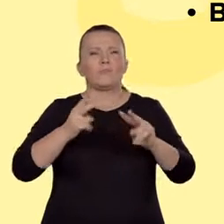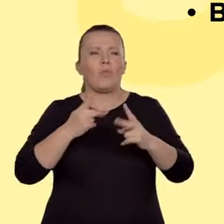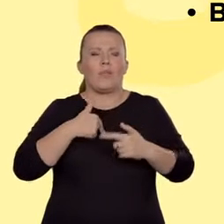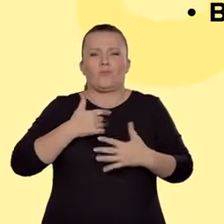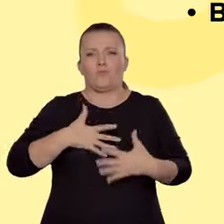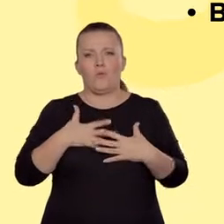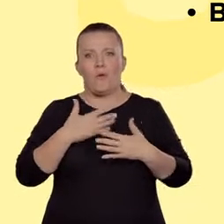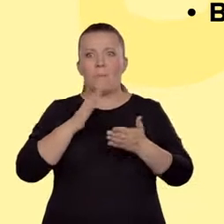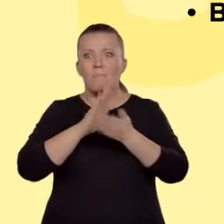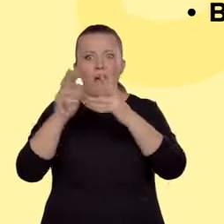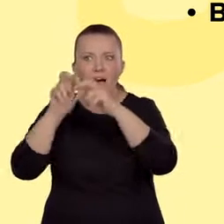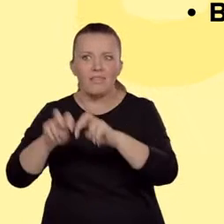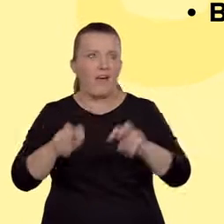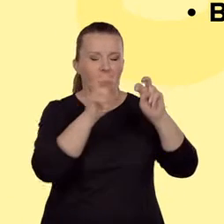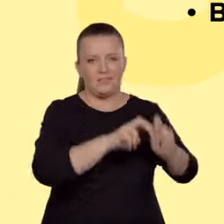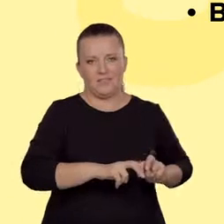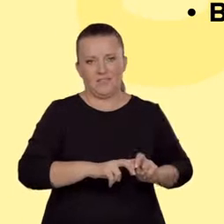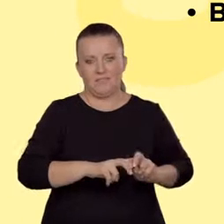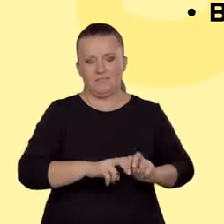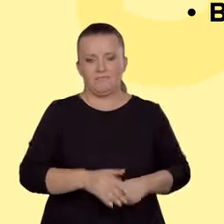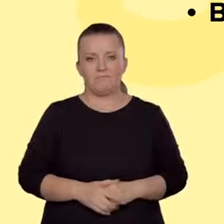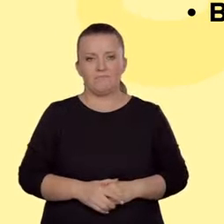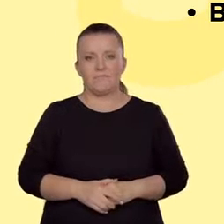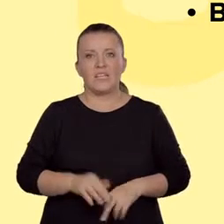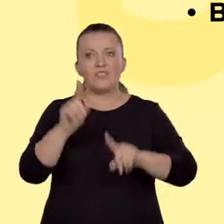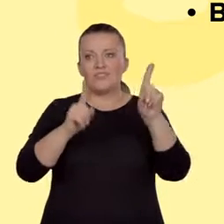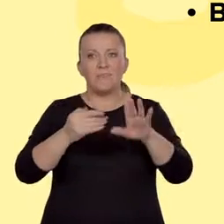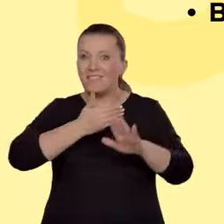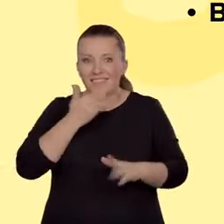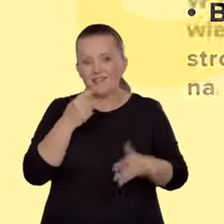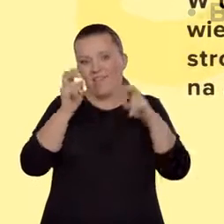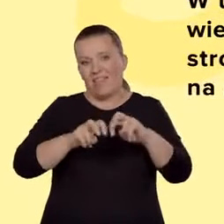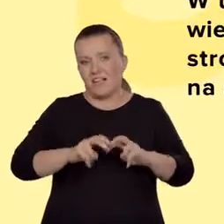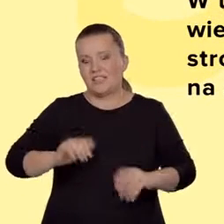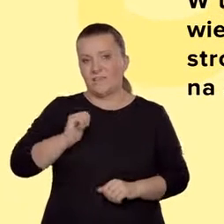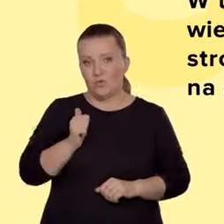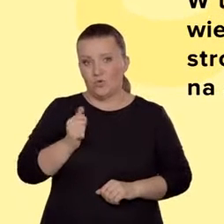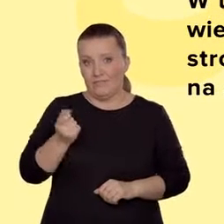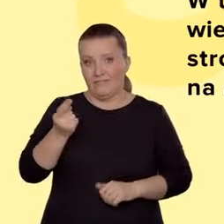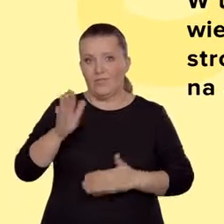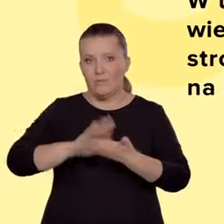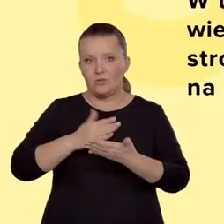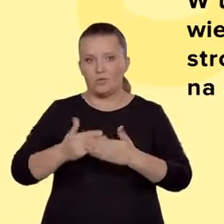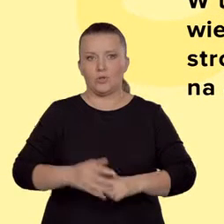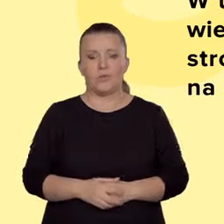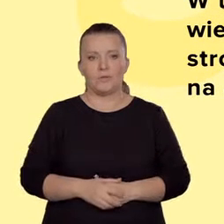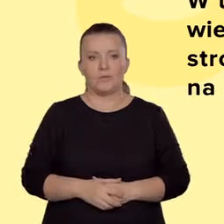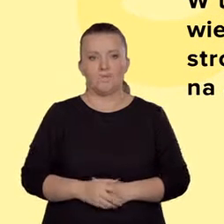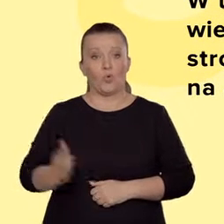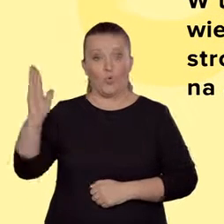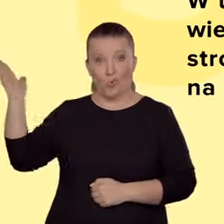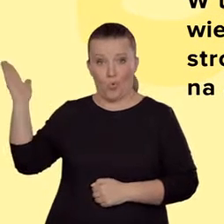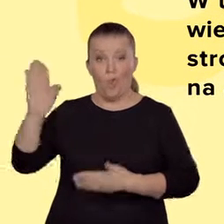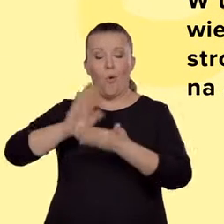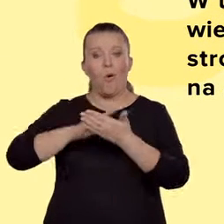Czasem brak po prostu funkcjonalnej analizy, czego przykład za chwilę zademonstrujemy. Prezentujemy tu przykład, niestety typowy,